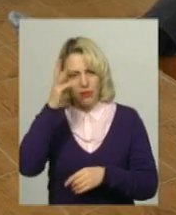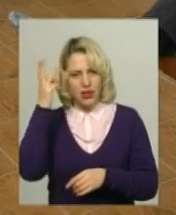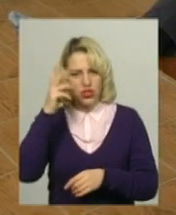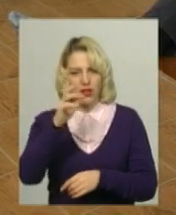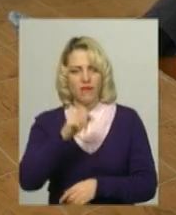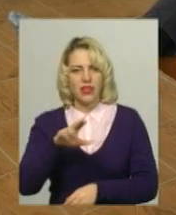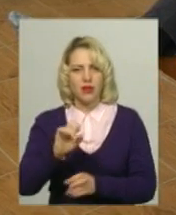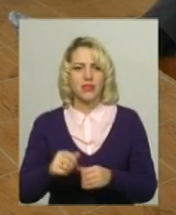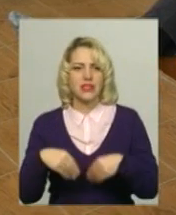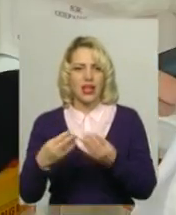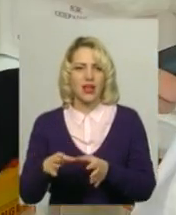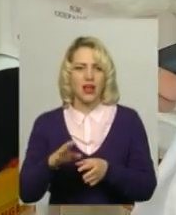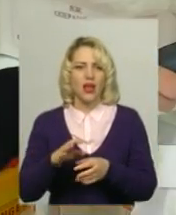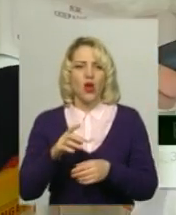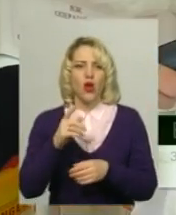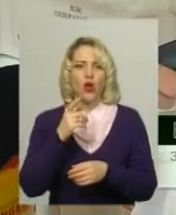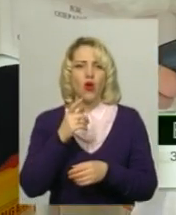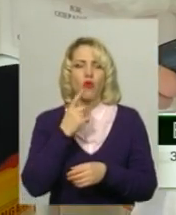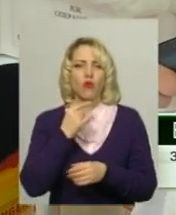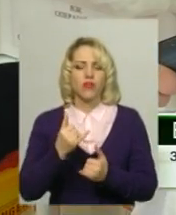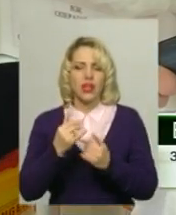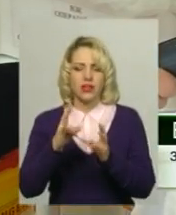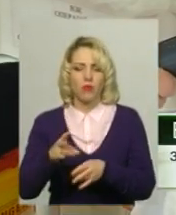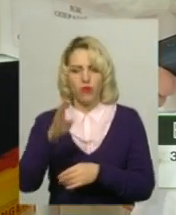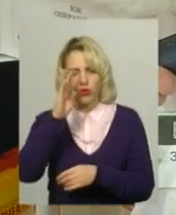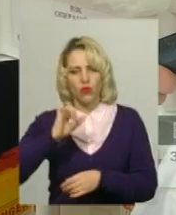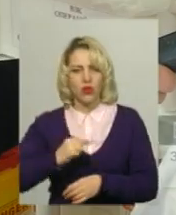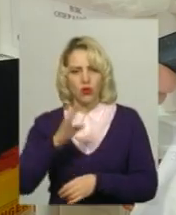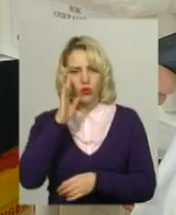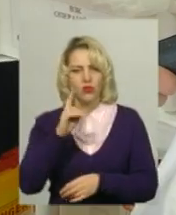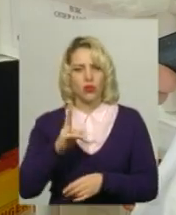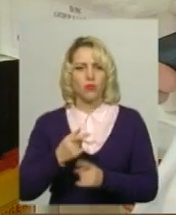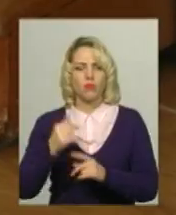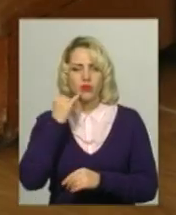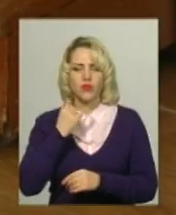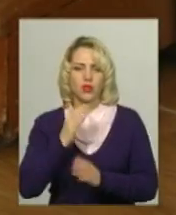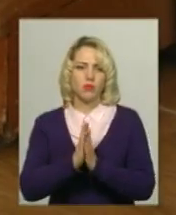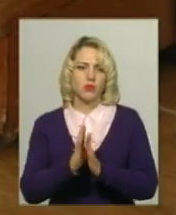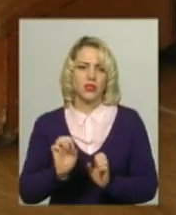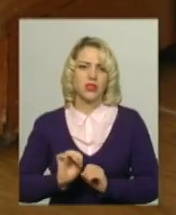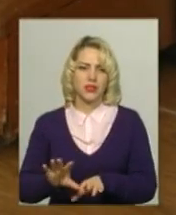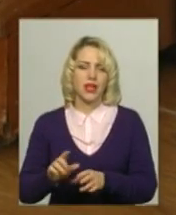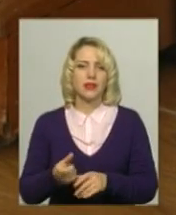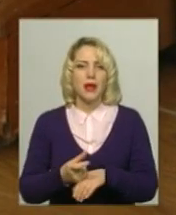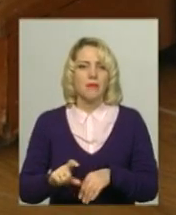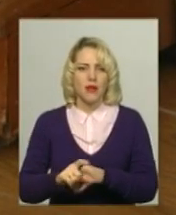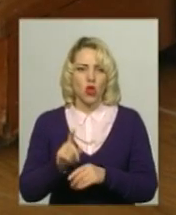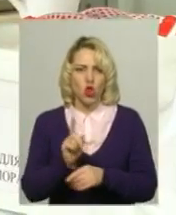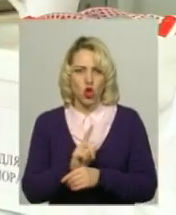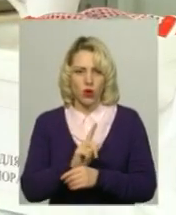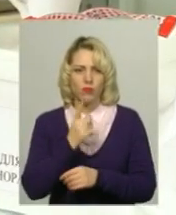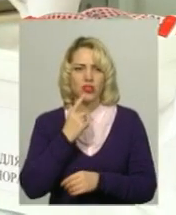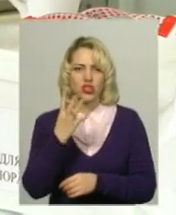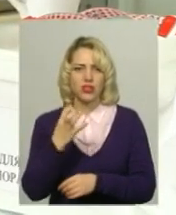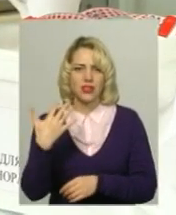кров для травмованого товариша. Треба було здати хлопцеві, цей, позвонили, просили здати. Максимально допустима норма забору крові –